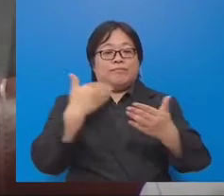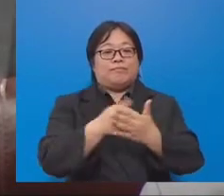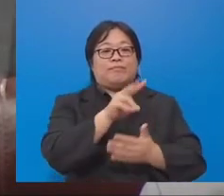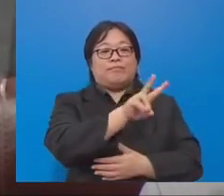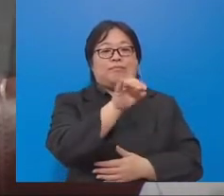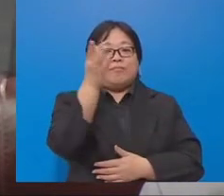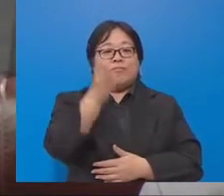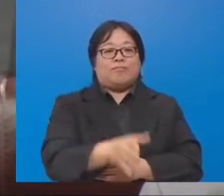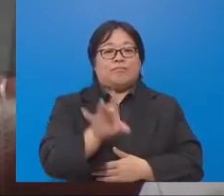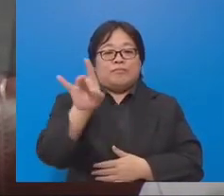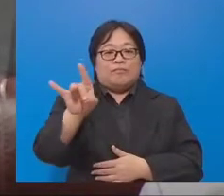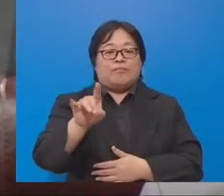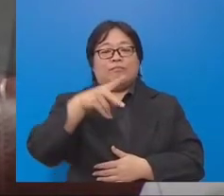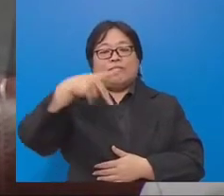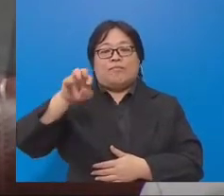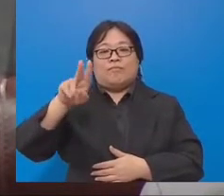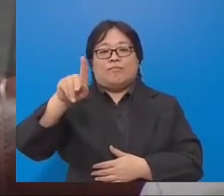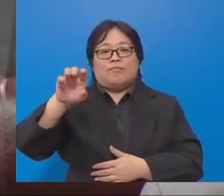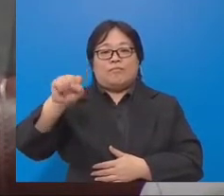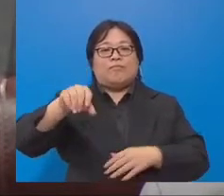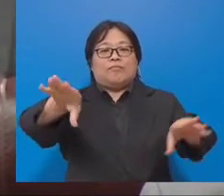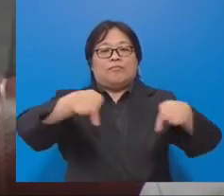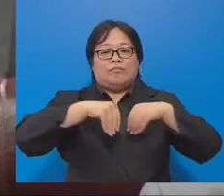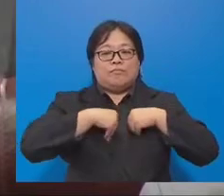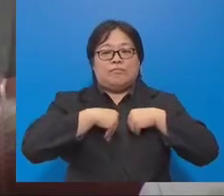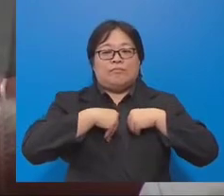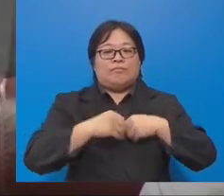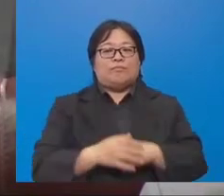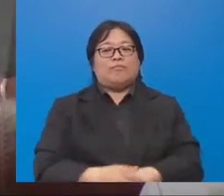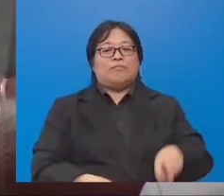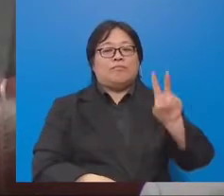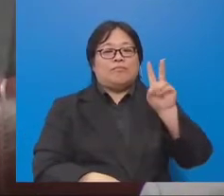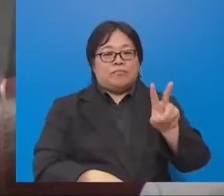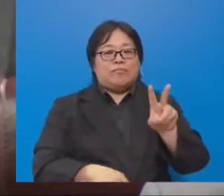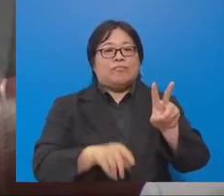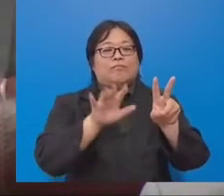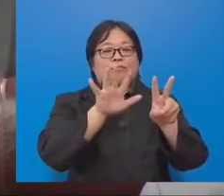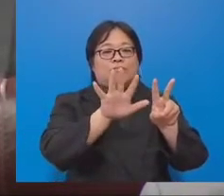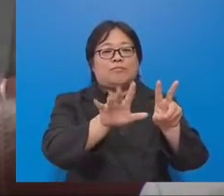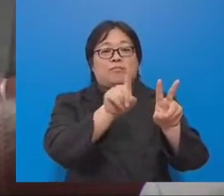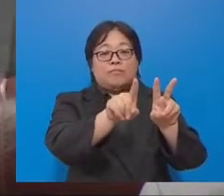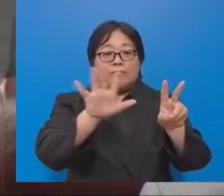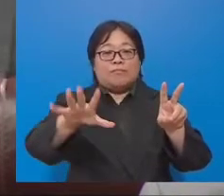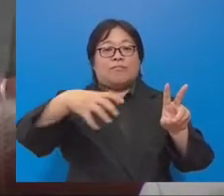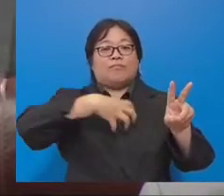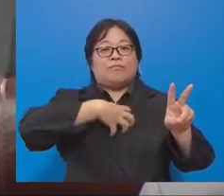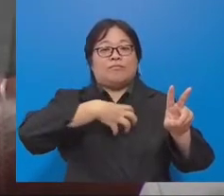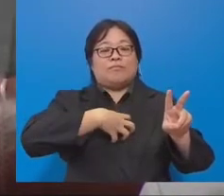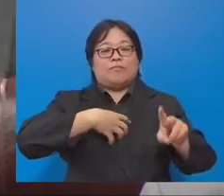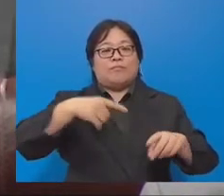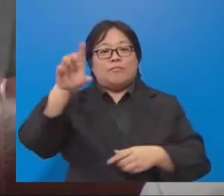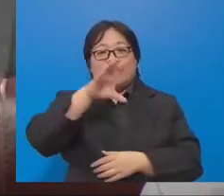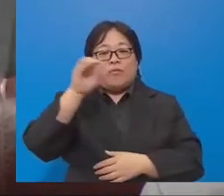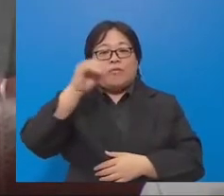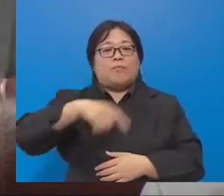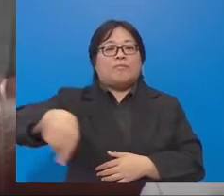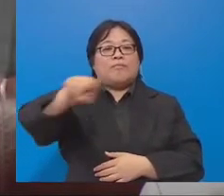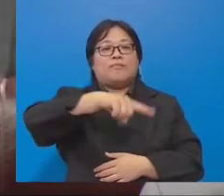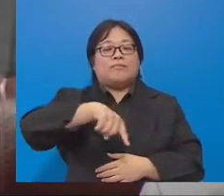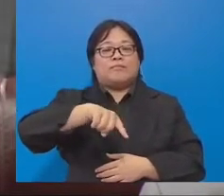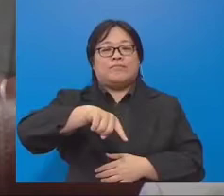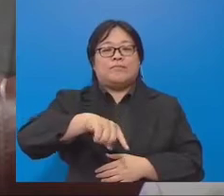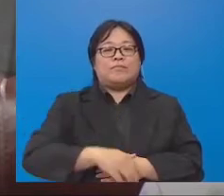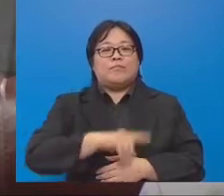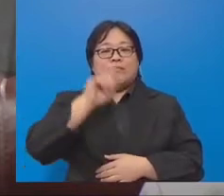Ogos 2020 perkeso telah menerima sebanyak 215 kes aduan terhadap majikan iaitu hanya